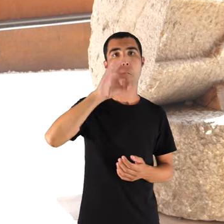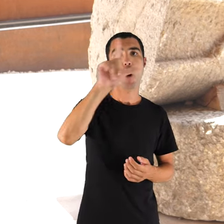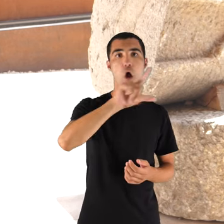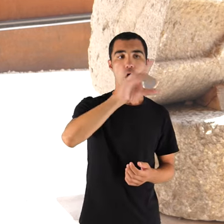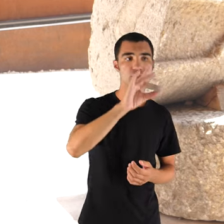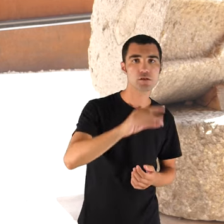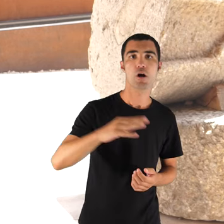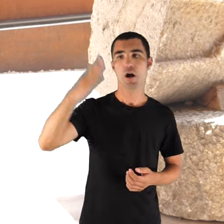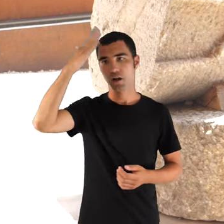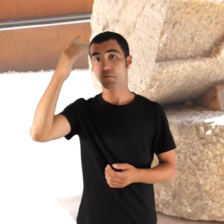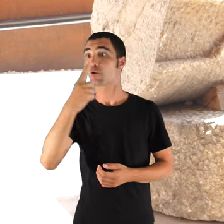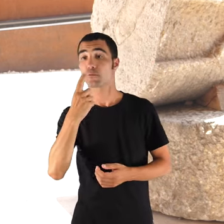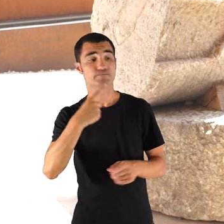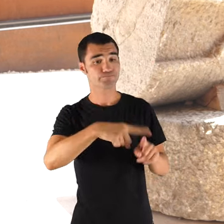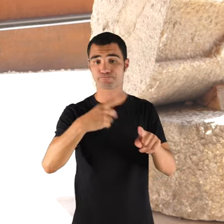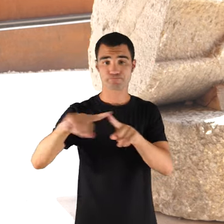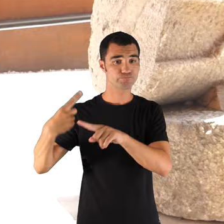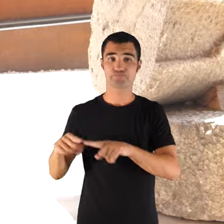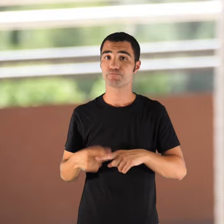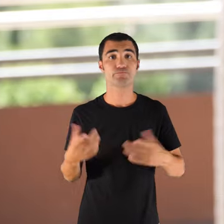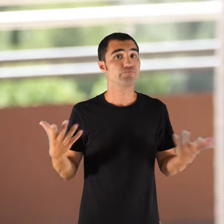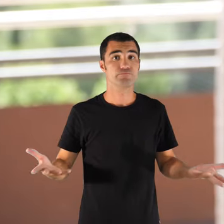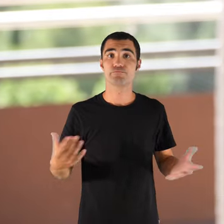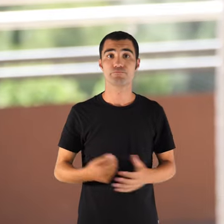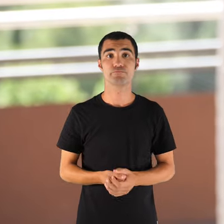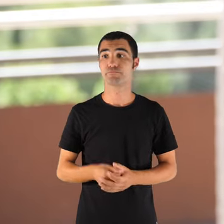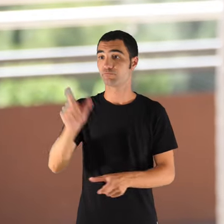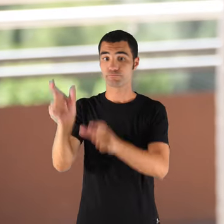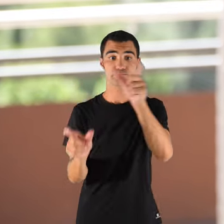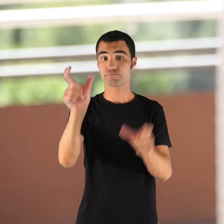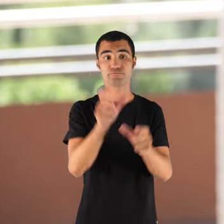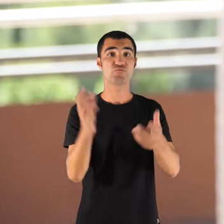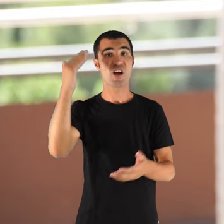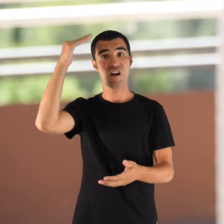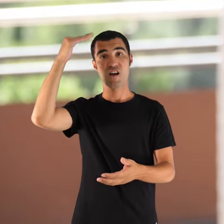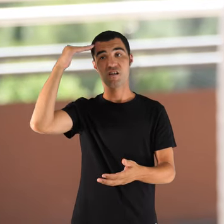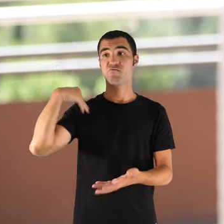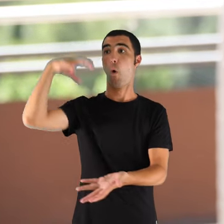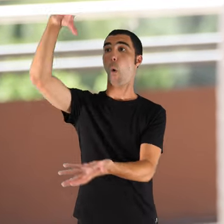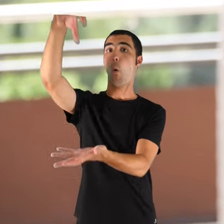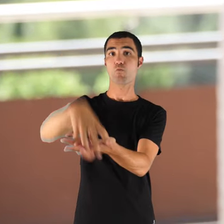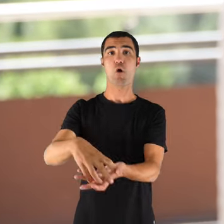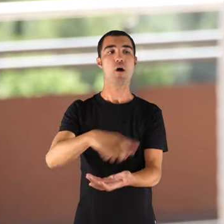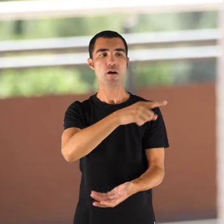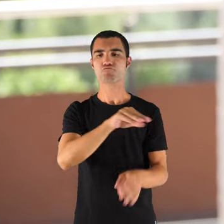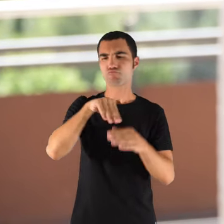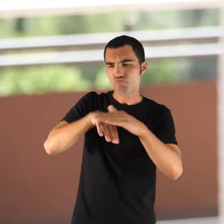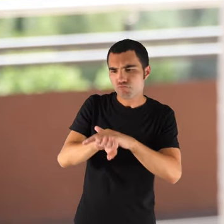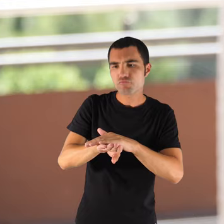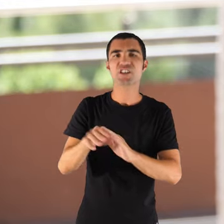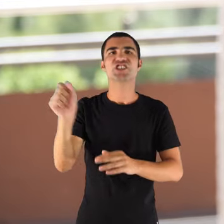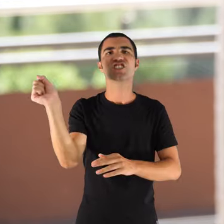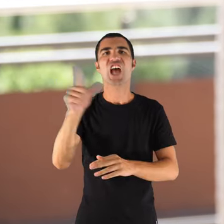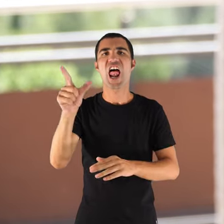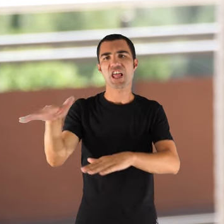carroig. Perquè la gent de les finques en aquell peix el podia conservar, el salava,